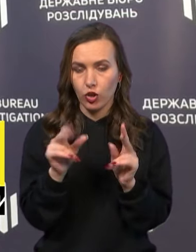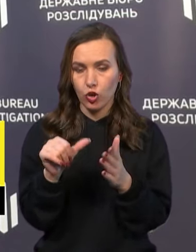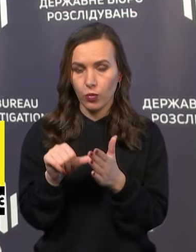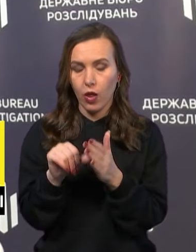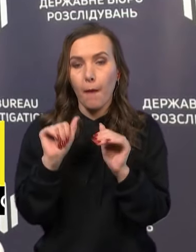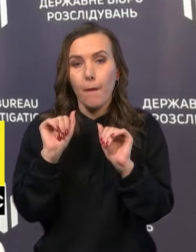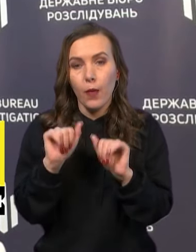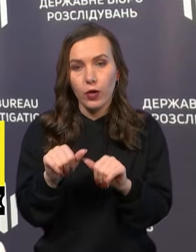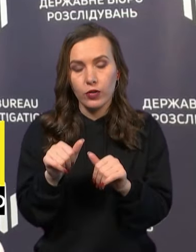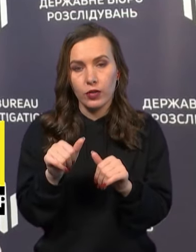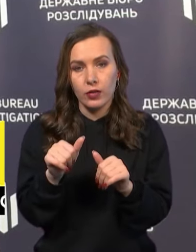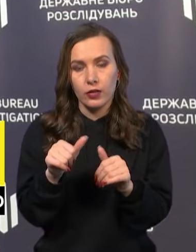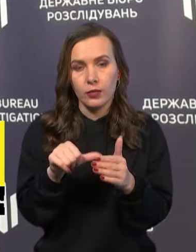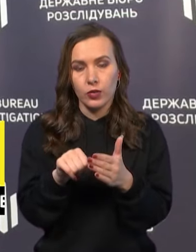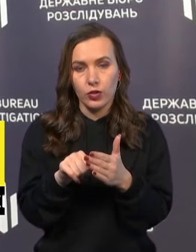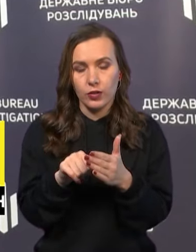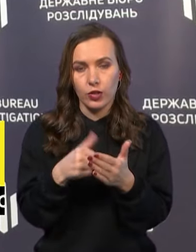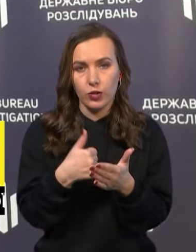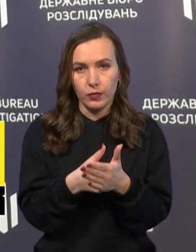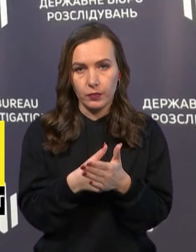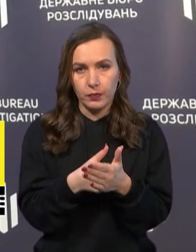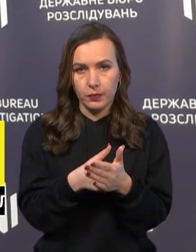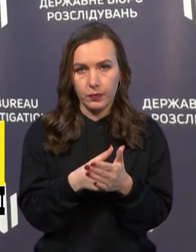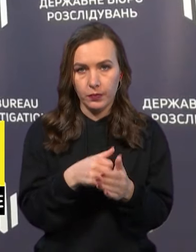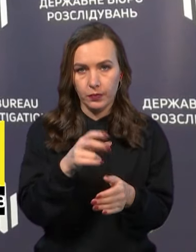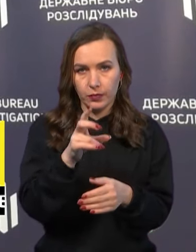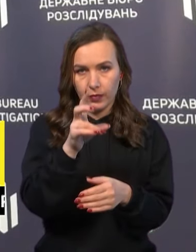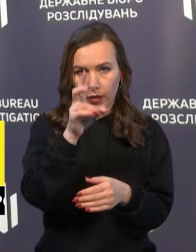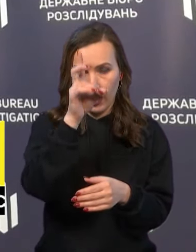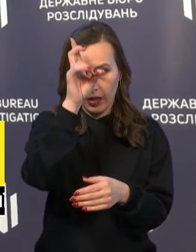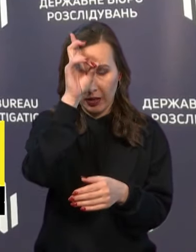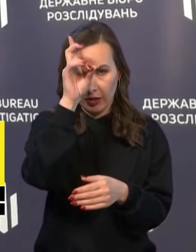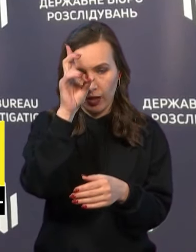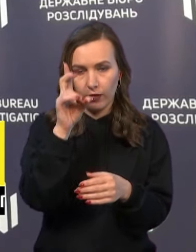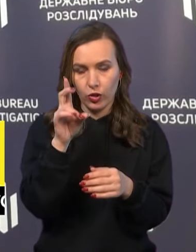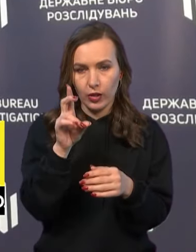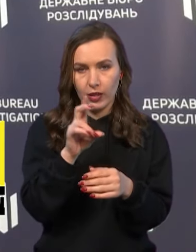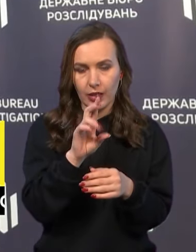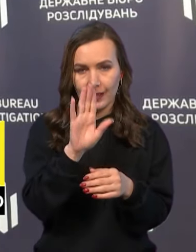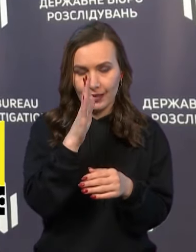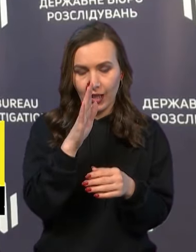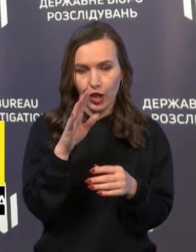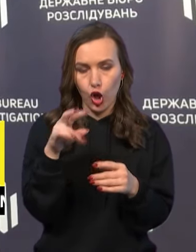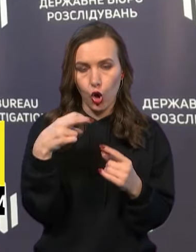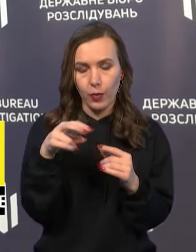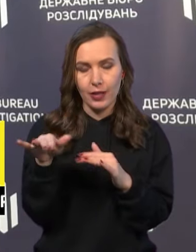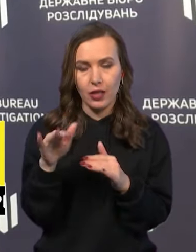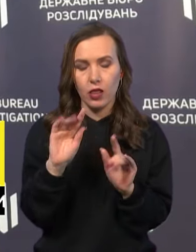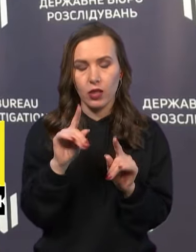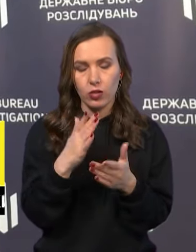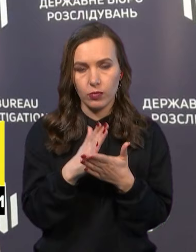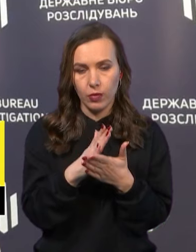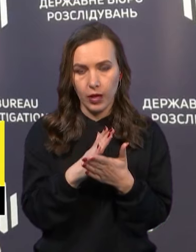на можливу причетність до державної зради чи колабораційної діяльності. І також маємо пам'ятати і